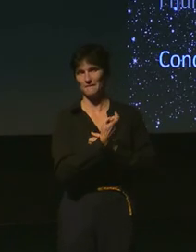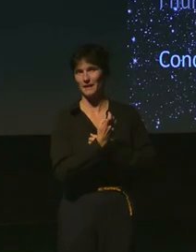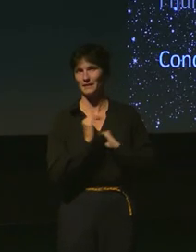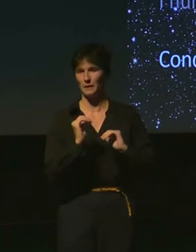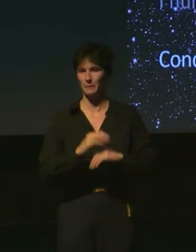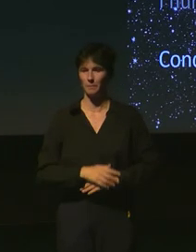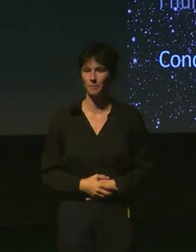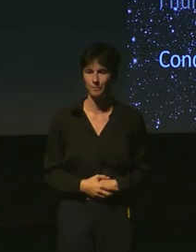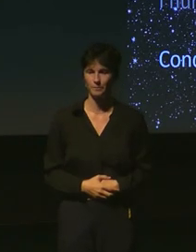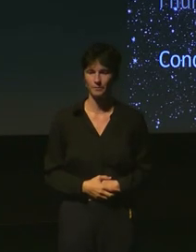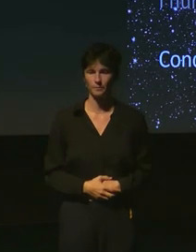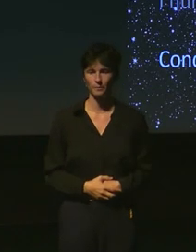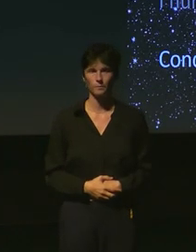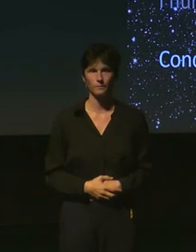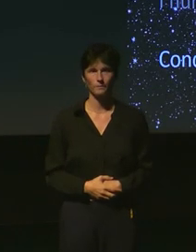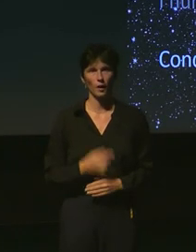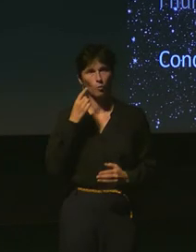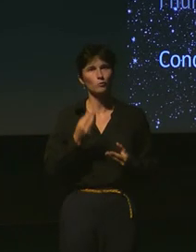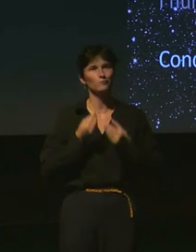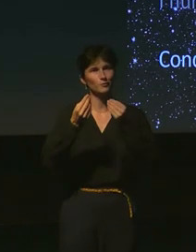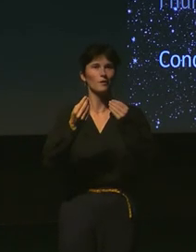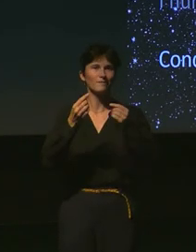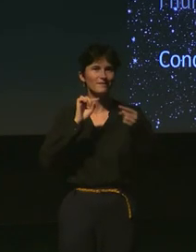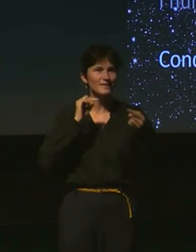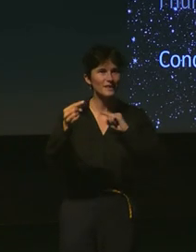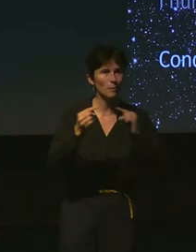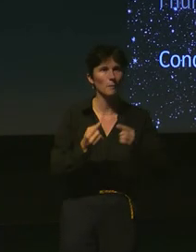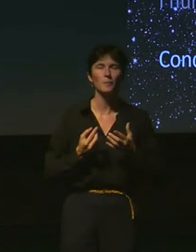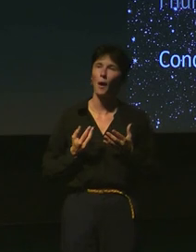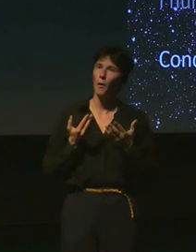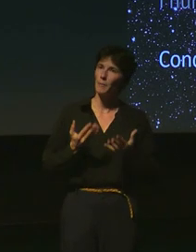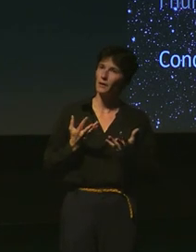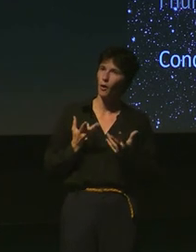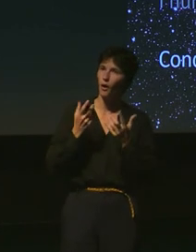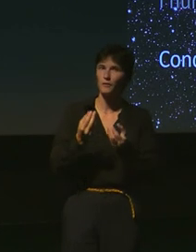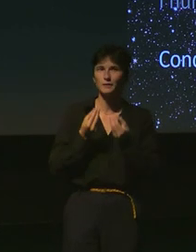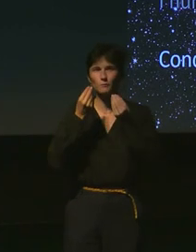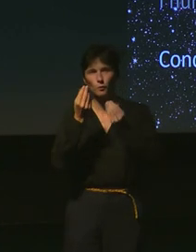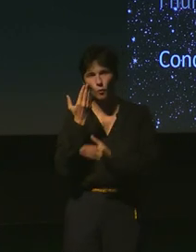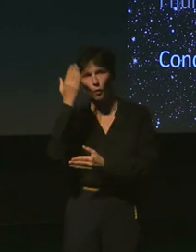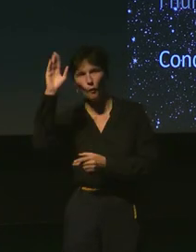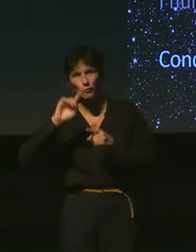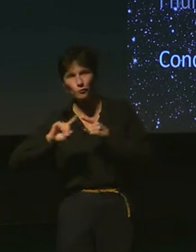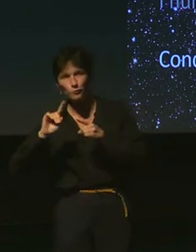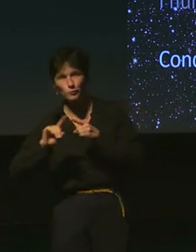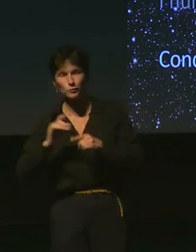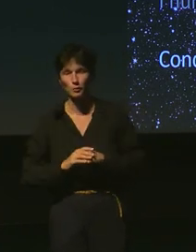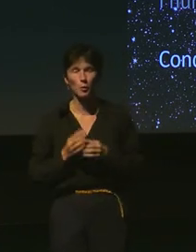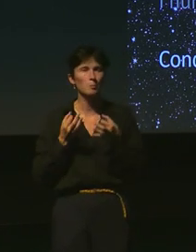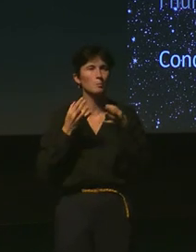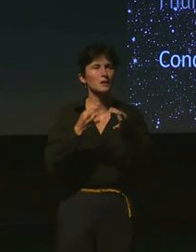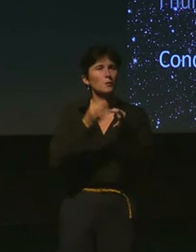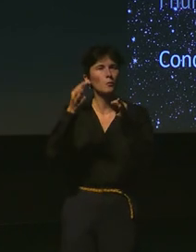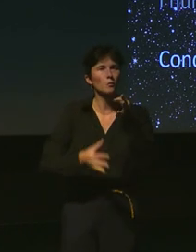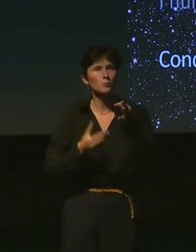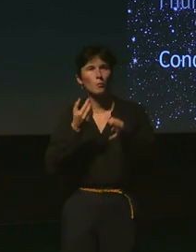Voilà, alors, c'est-à pour lancer un débat, bien sûr. Alors, je voudrais maintenant vous améliorer à vos anocres qui sont une espèce de conclusion, mais une conclusion